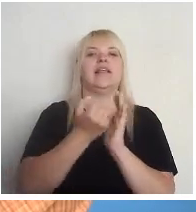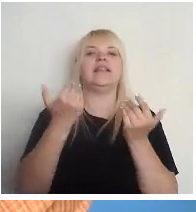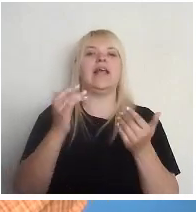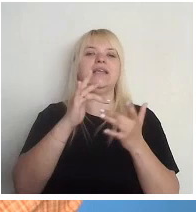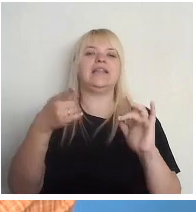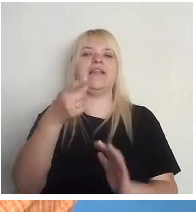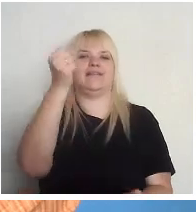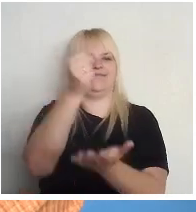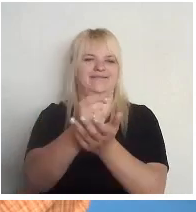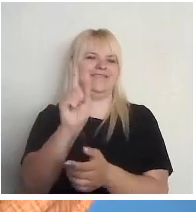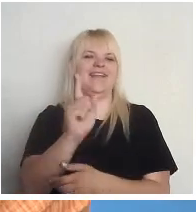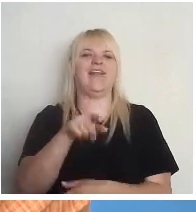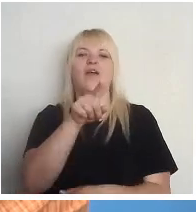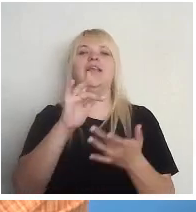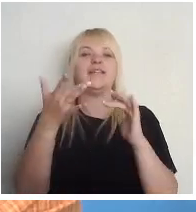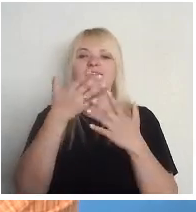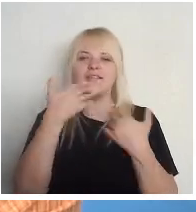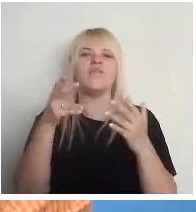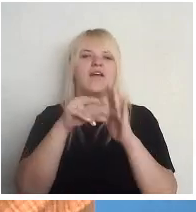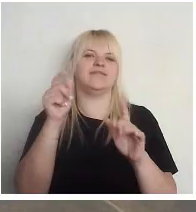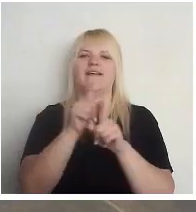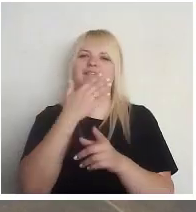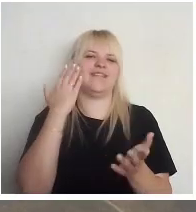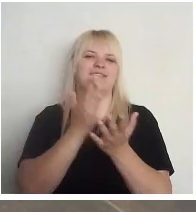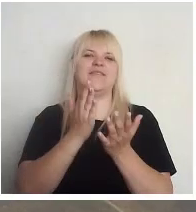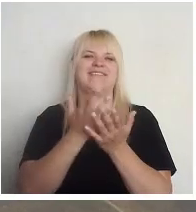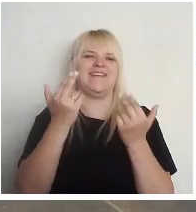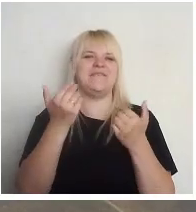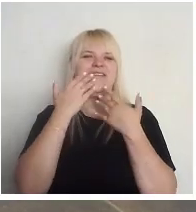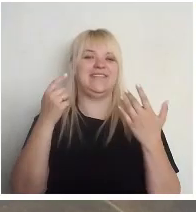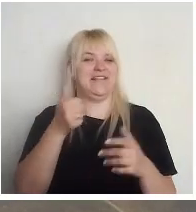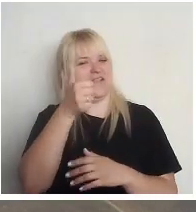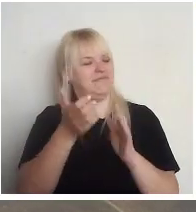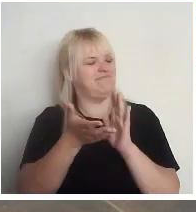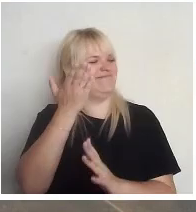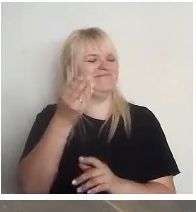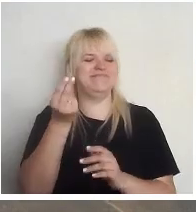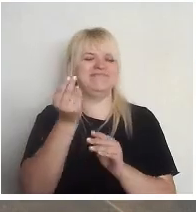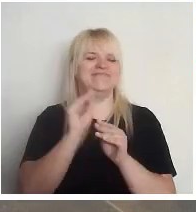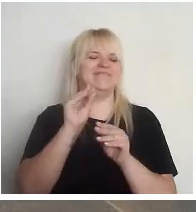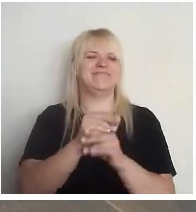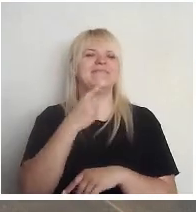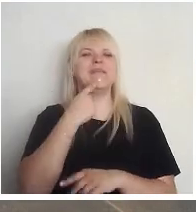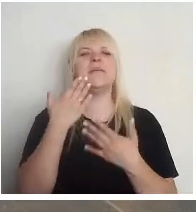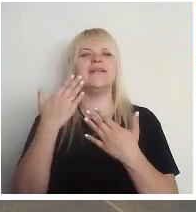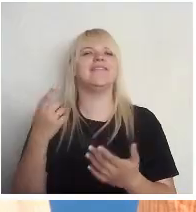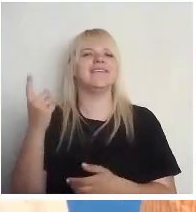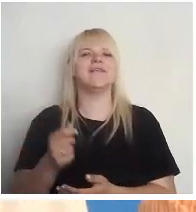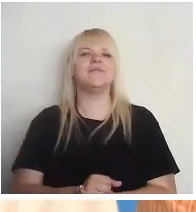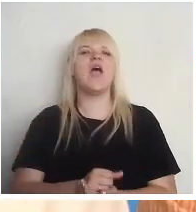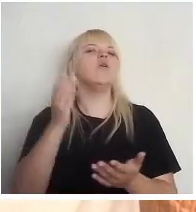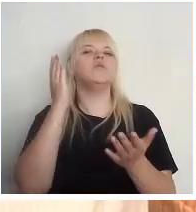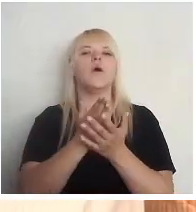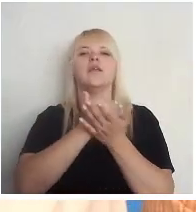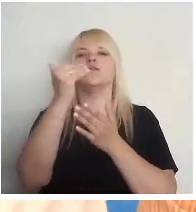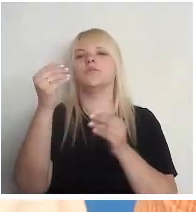internets nav, tad arī vēlēšanas principā nenotiek. Jā, paldies. Labs provokatīstu beidzību, jā, paldies tev. Noteikti turpāko